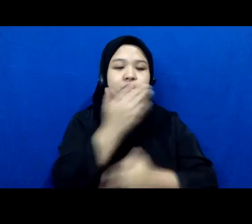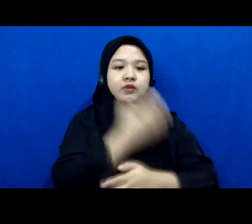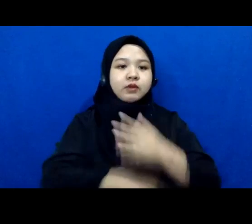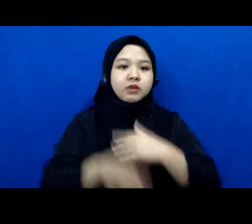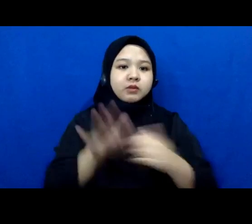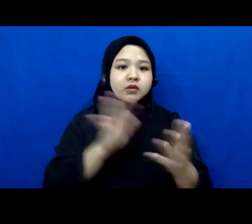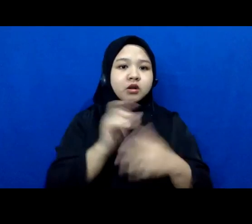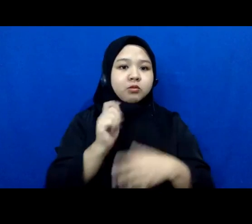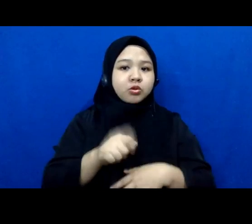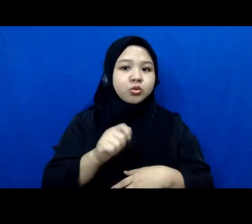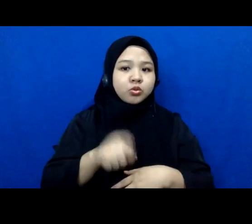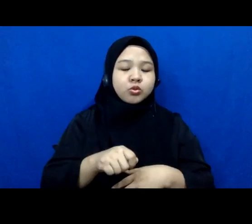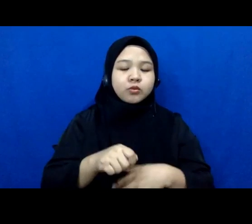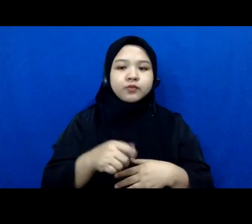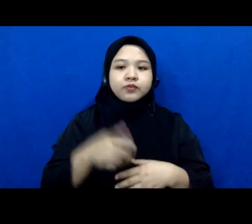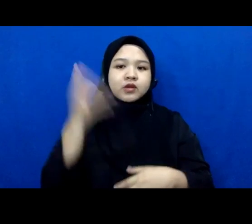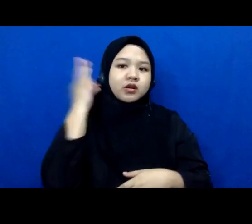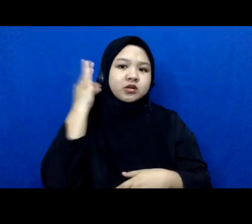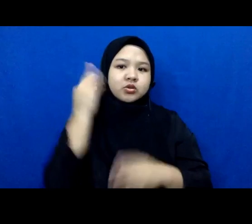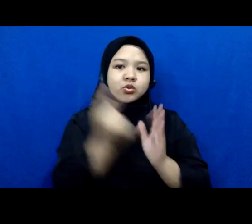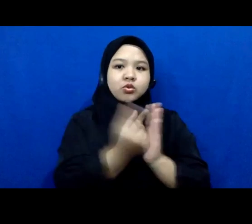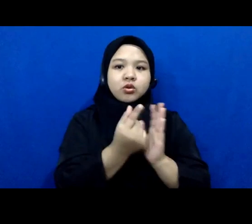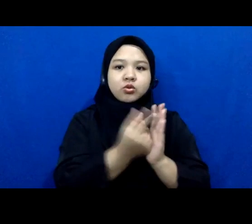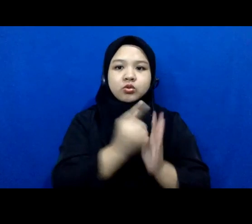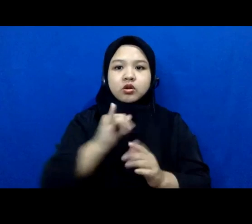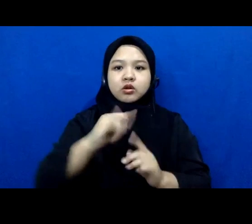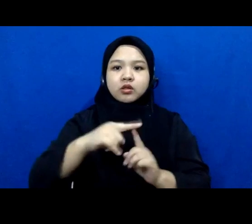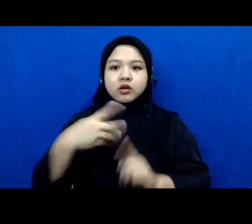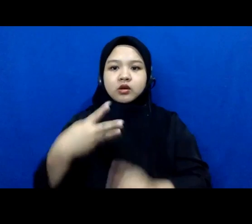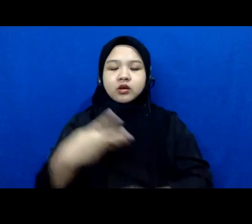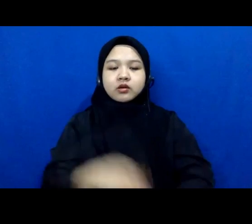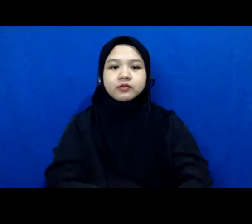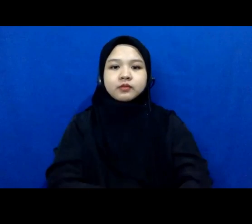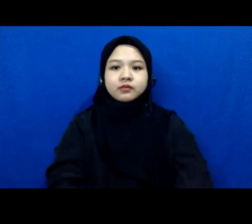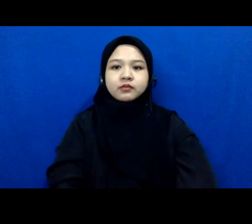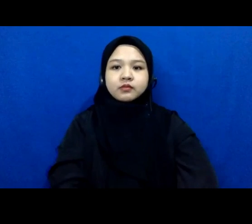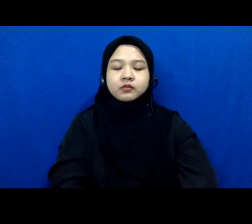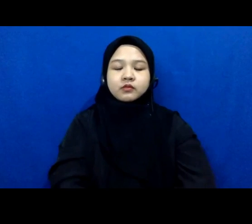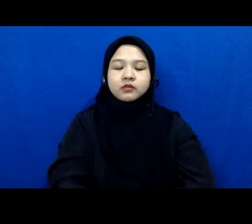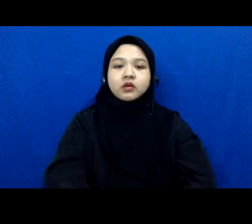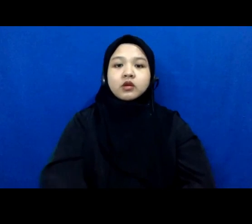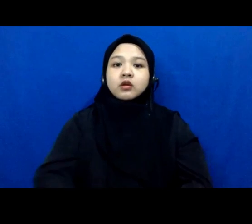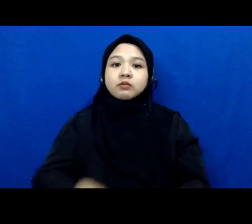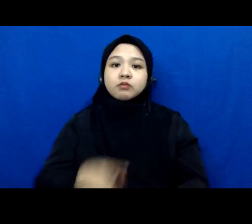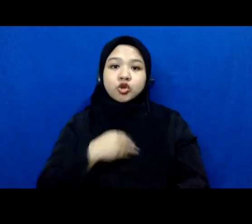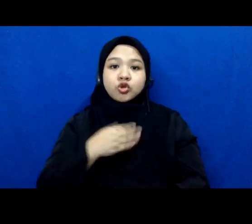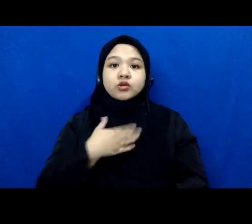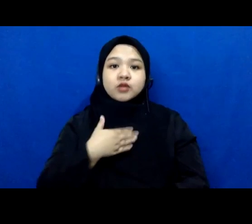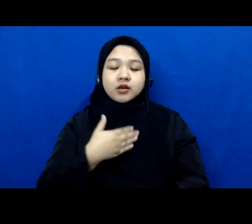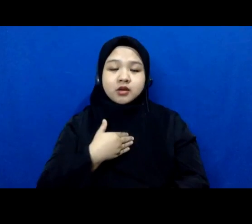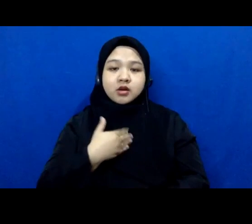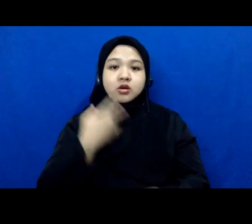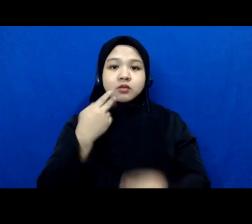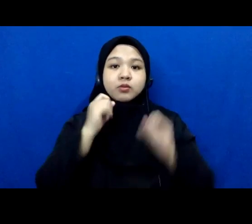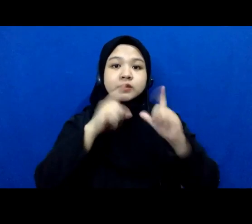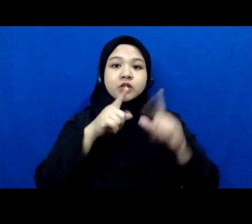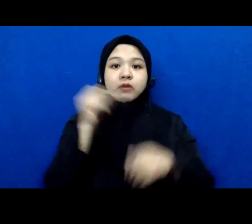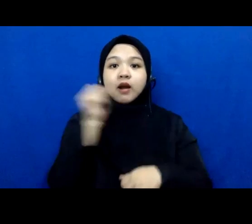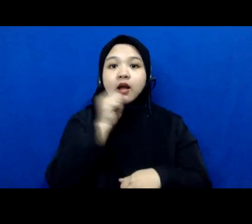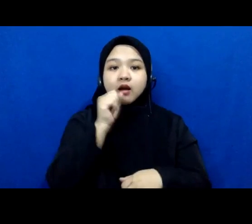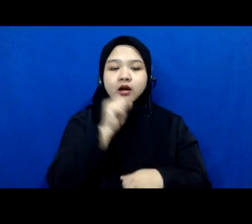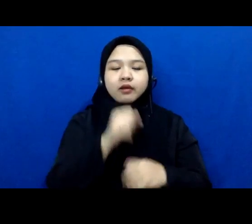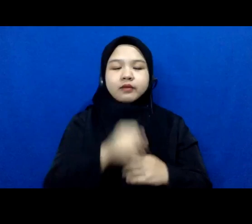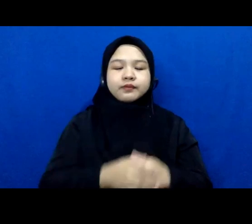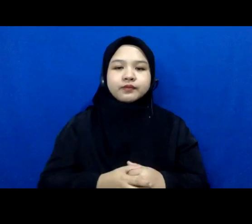hukum dengan resiko Undang-Undang ITE kalau boleh saya jawab sih Mas Li Raka apa